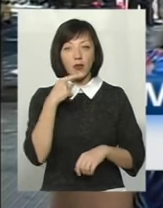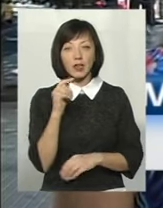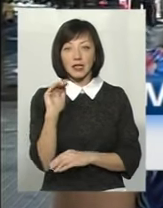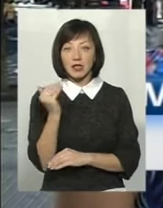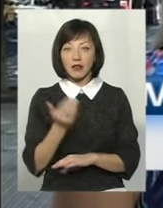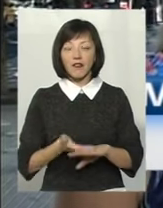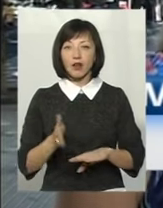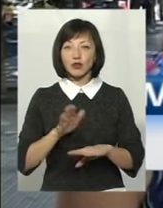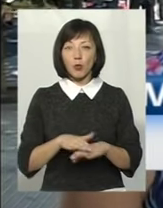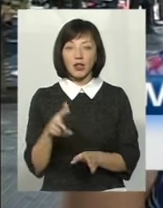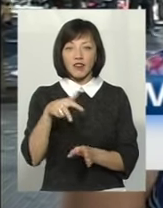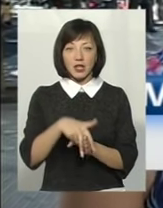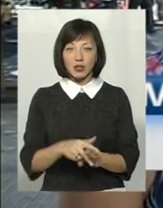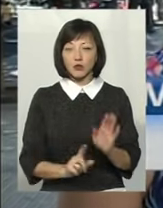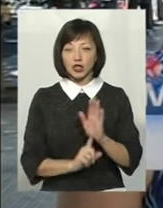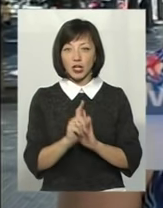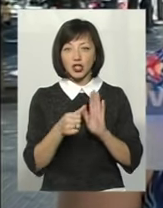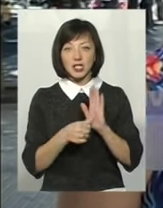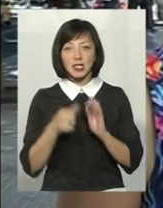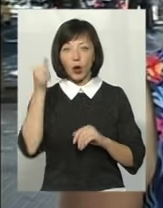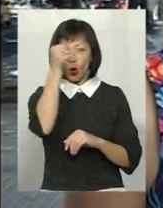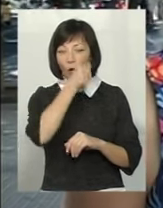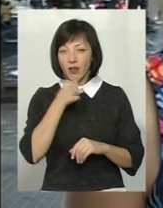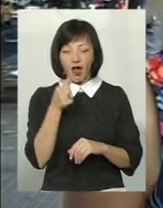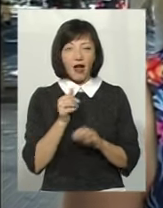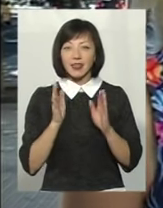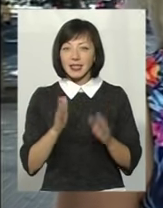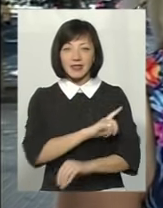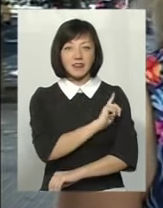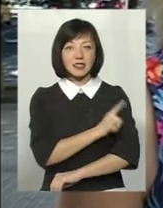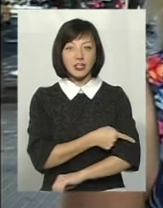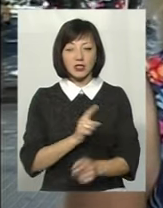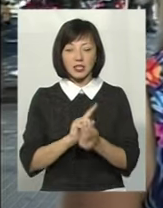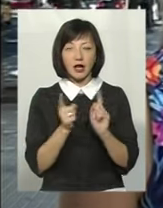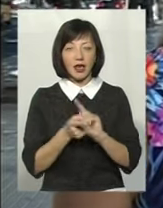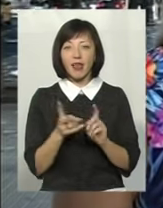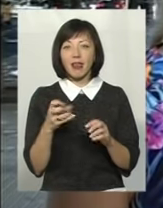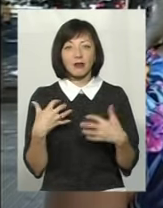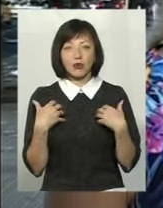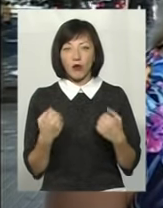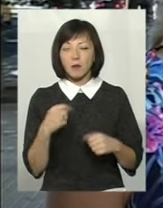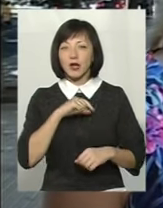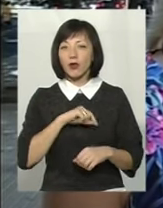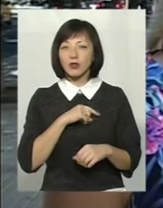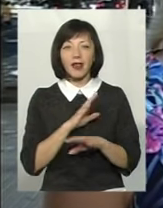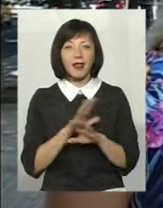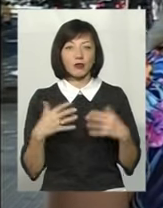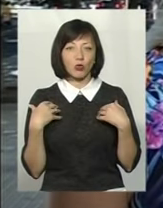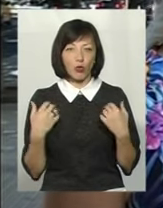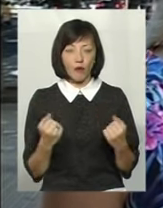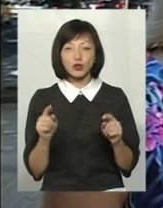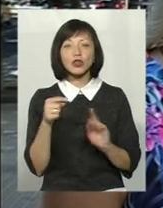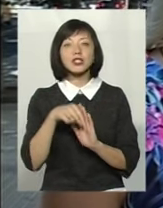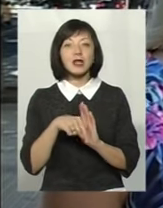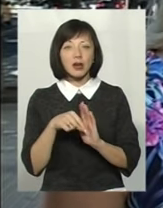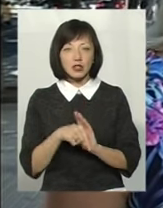важкому навантаженні, починаючи з шести років, вона не тільки фізично стає нездорова, вона стає і психологічно нездоровою. Що